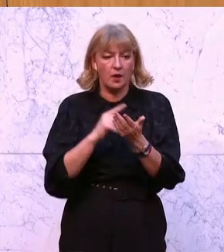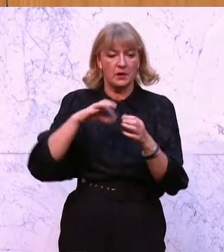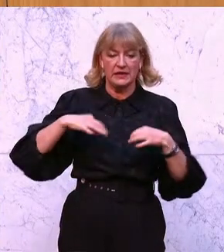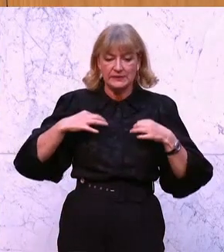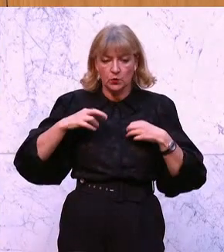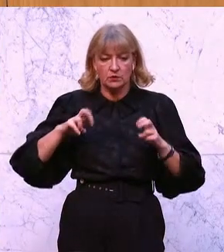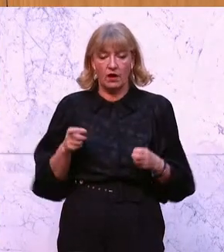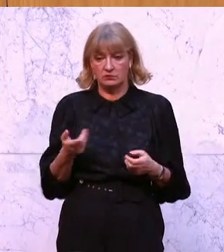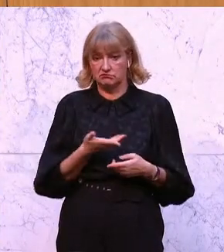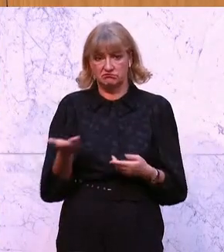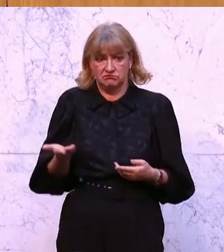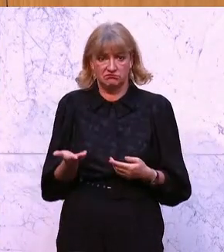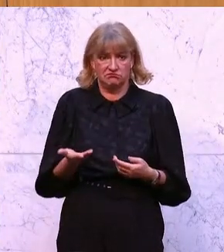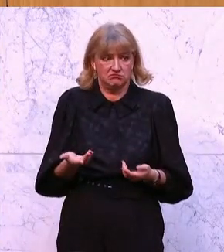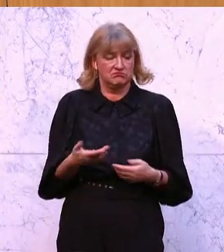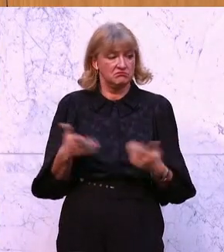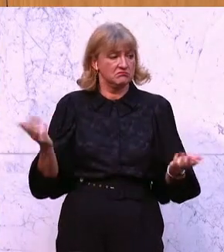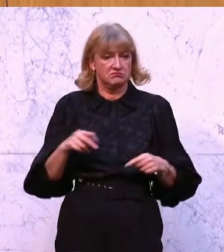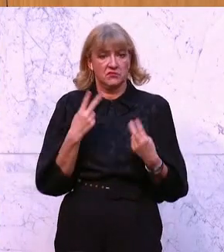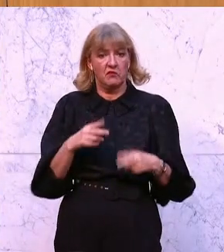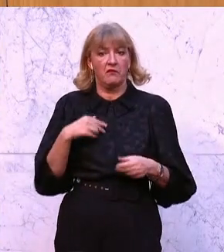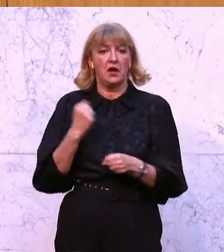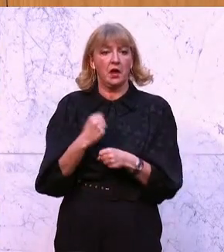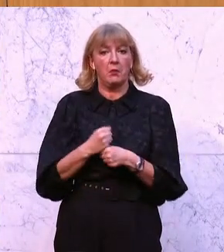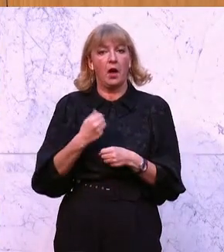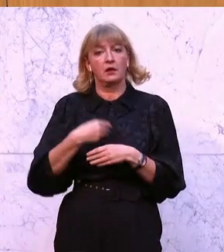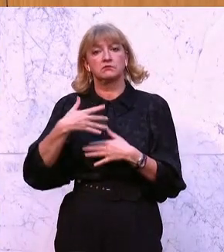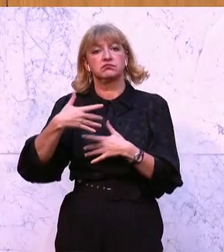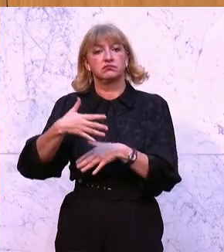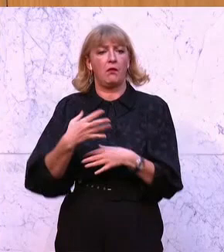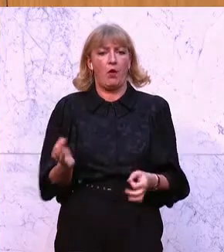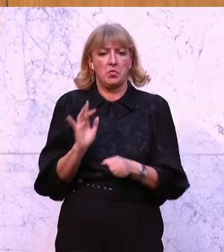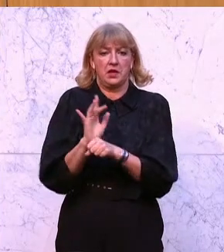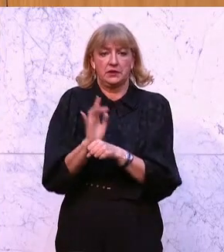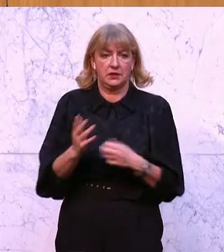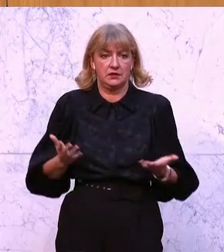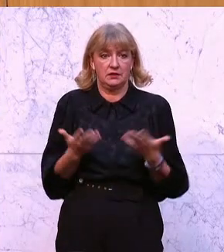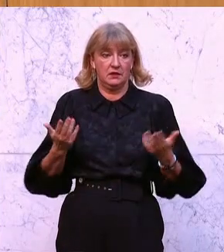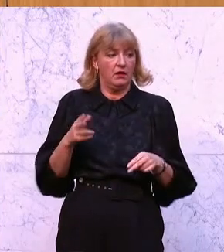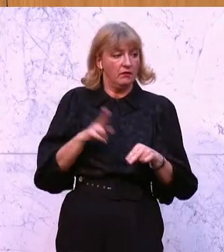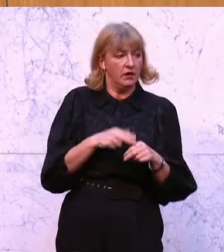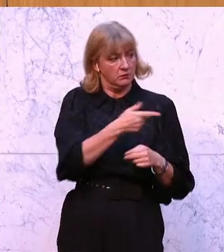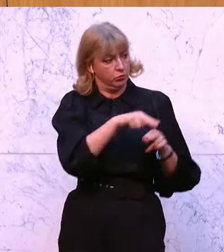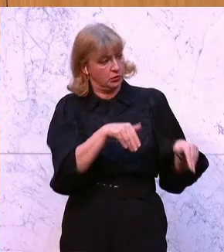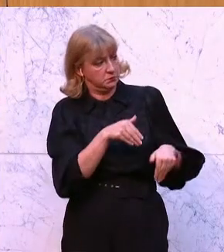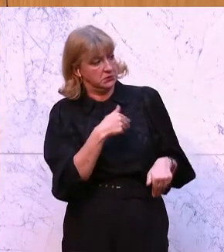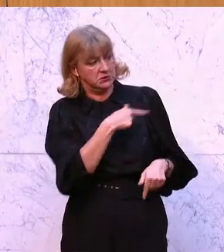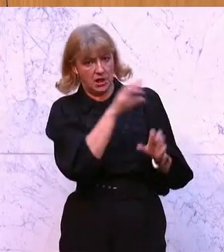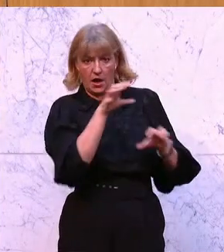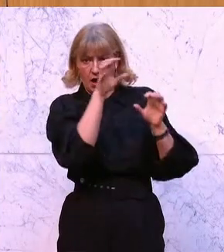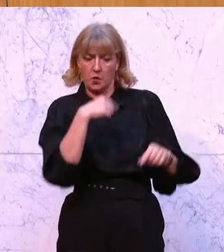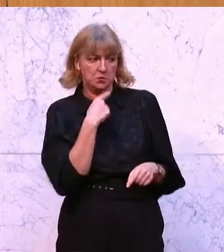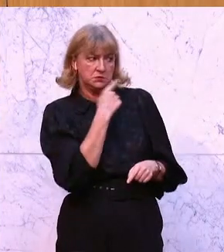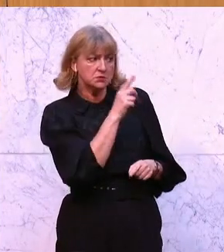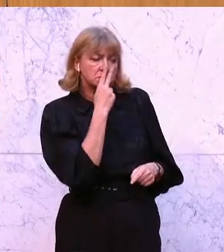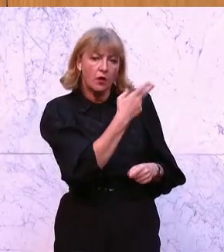Gesundheit einfach vollkommen unkritisch weiter fortgeschrieben hat. Und wenn man Sie jetzt beim Wort nimmt, Herr Bundesminister Rauch, dann